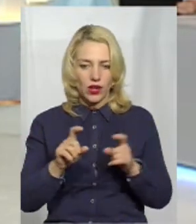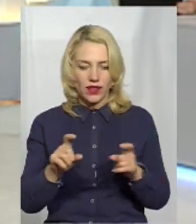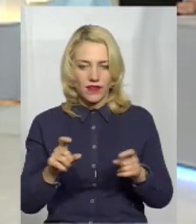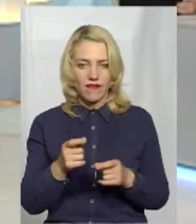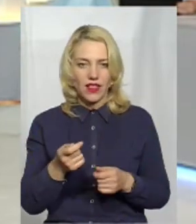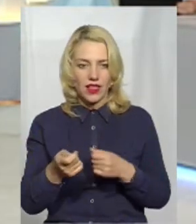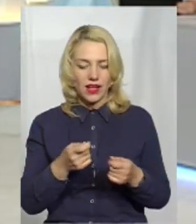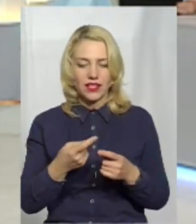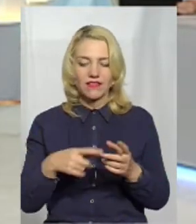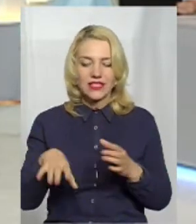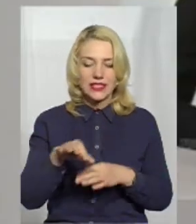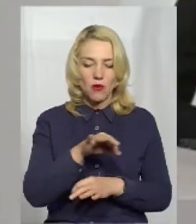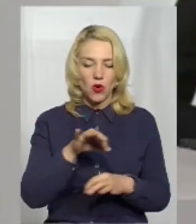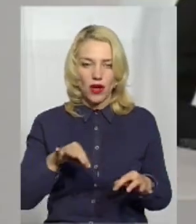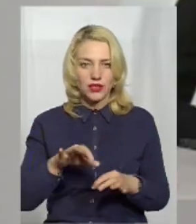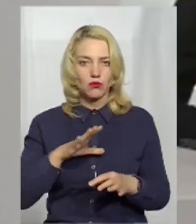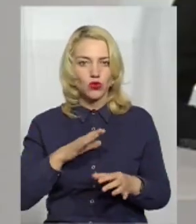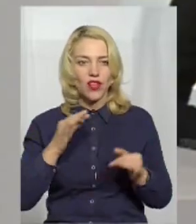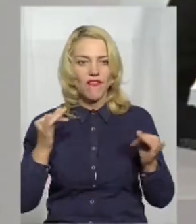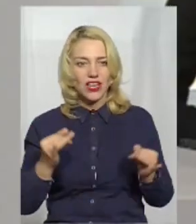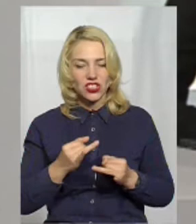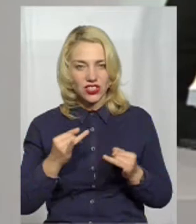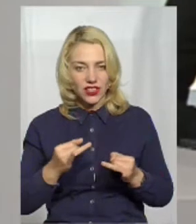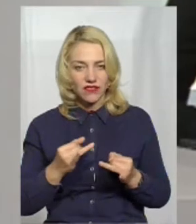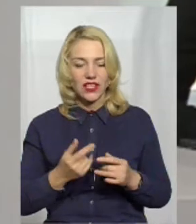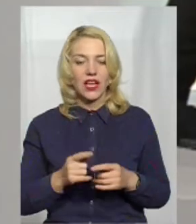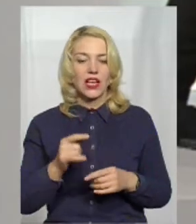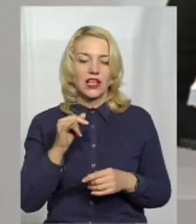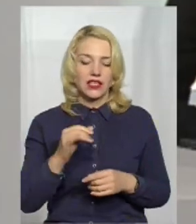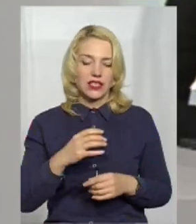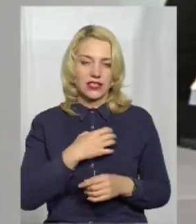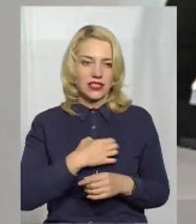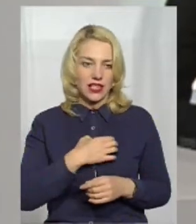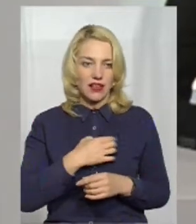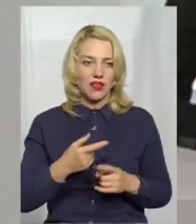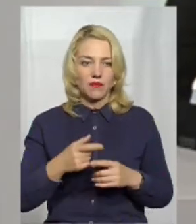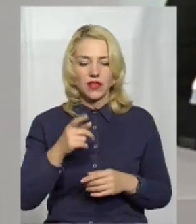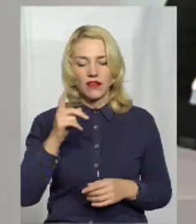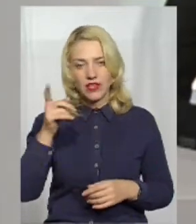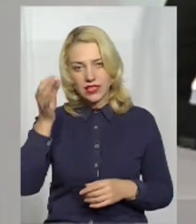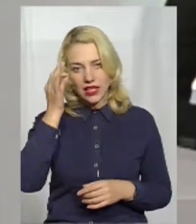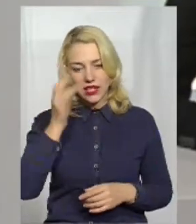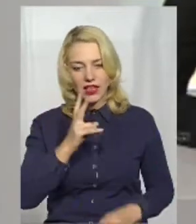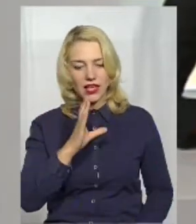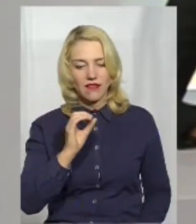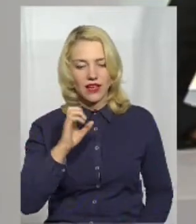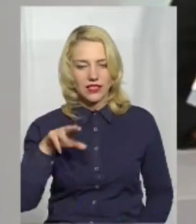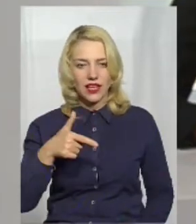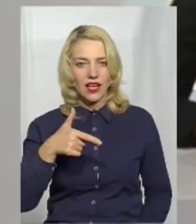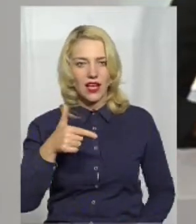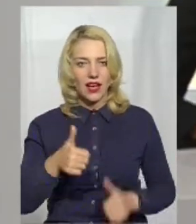важливі, але вони були різні. Ось ви згадали про проєкт «Квест-гра». Ми поспілкувалися сьогодні з Оленою